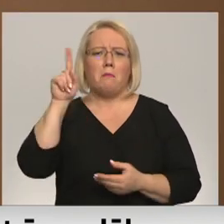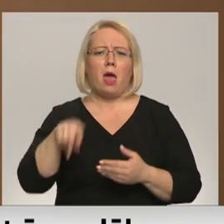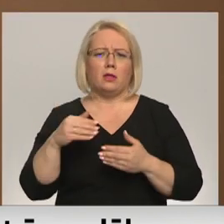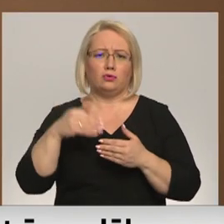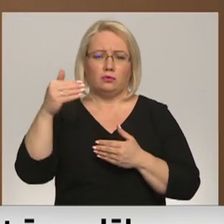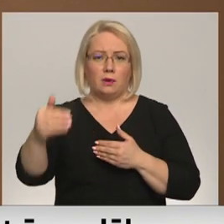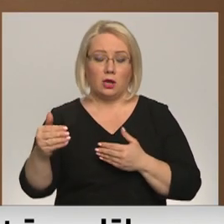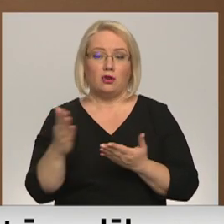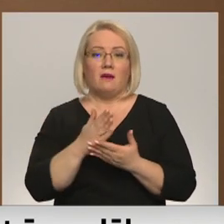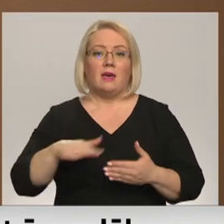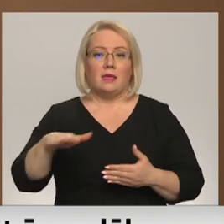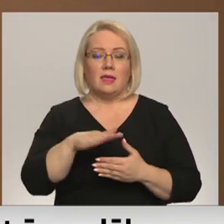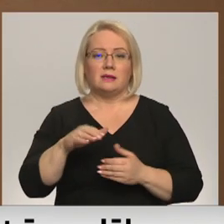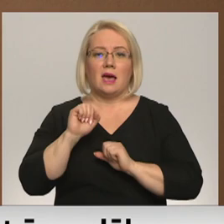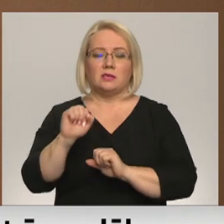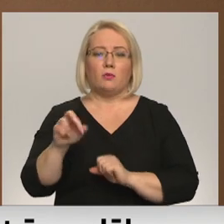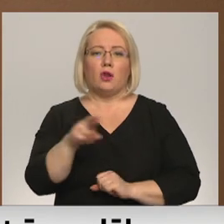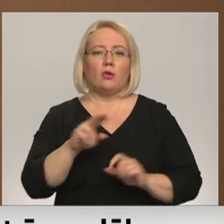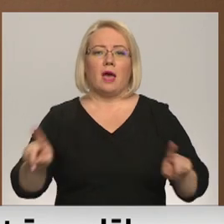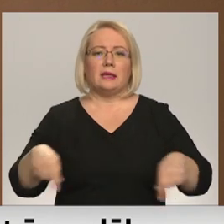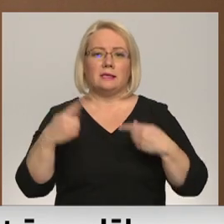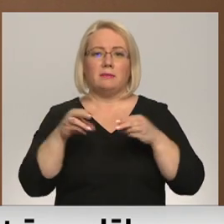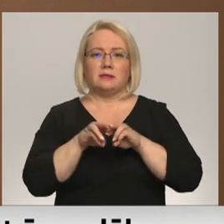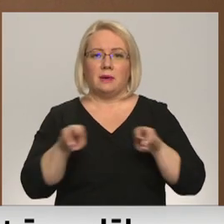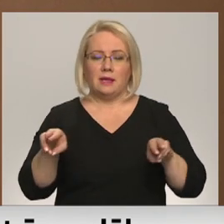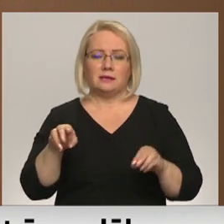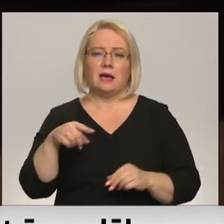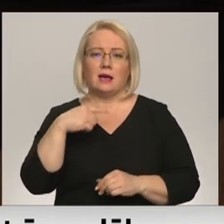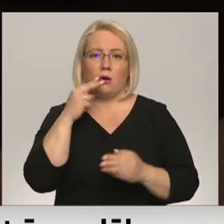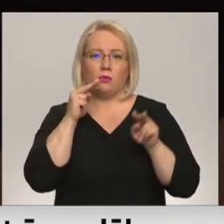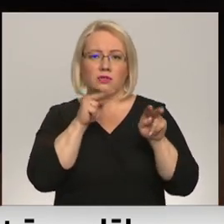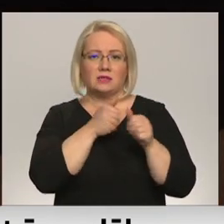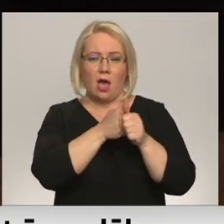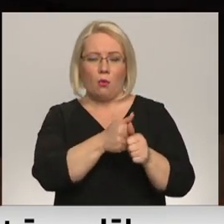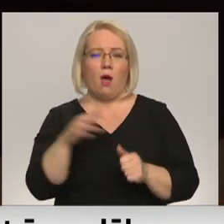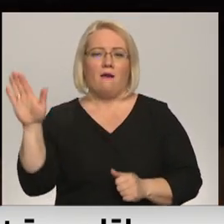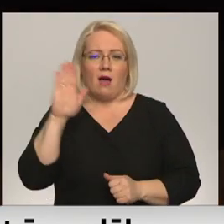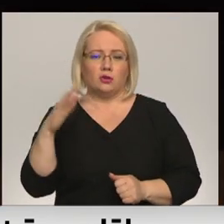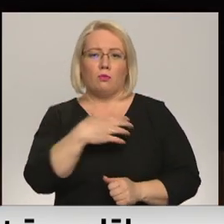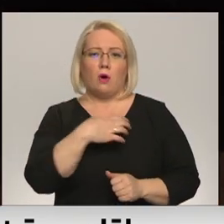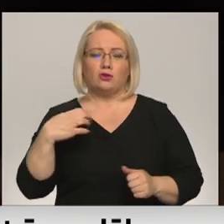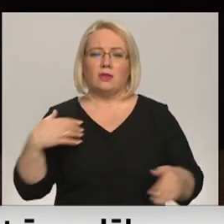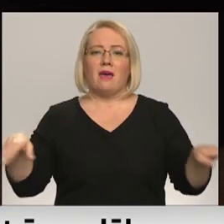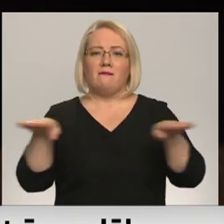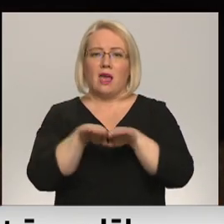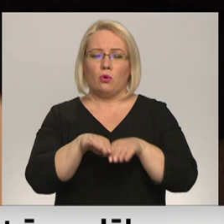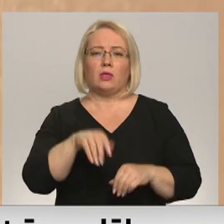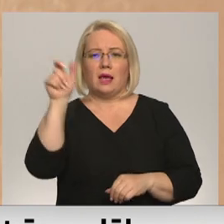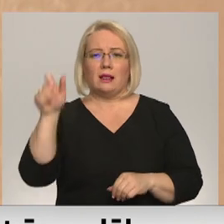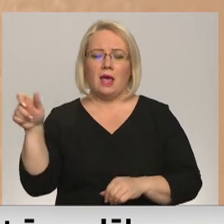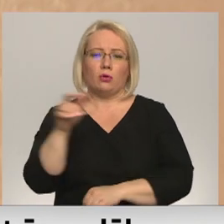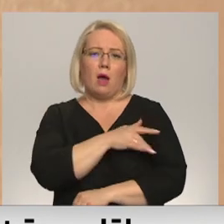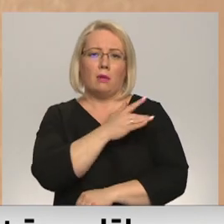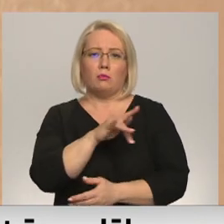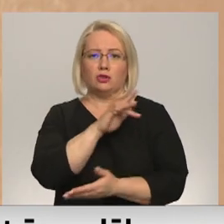Vides aizsardzības un reģionālās attīstības ministrijā gan uzrauga tieši valsts un pašvaldības vienotos klientu apkalpošanas centrus.